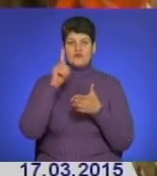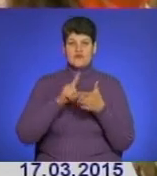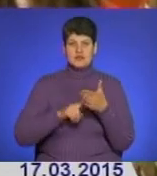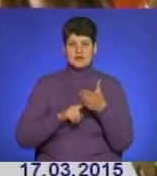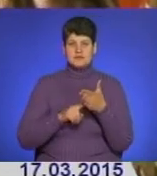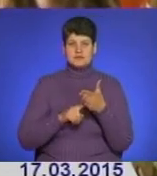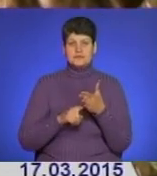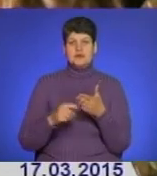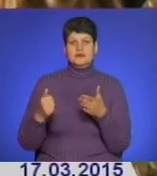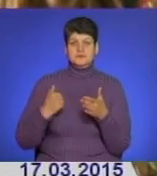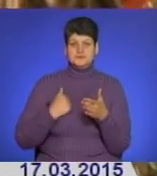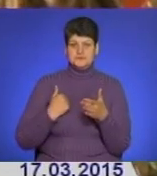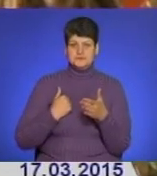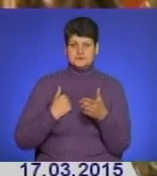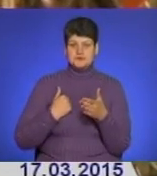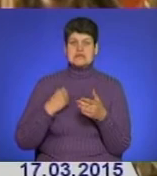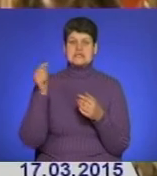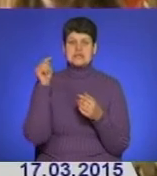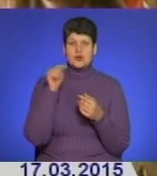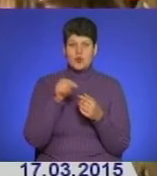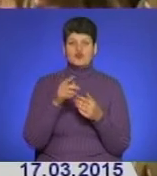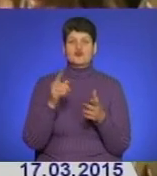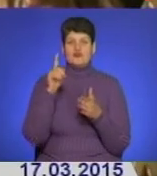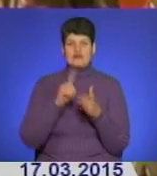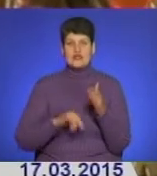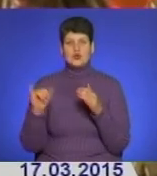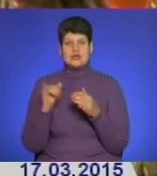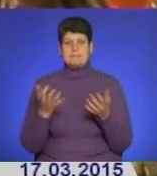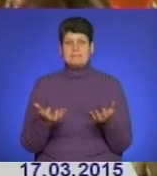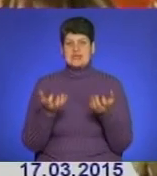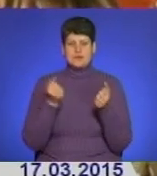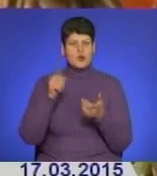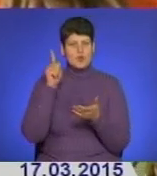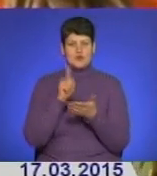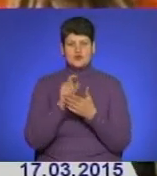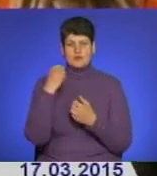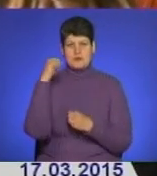Збройній Силі України з такою вірою і підтримкою Неборського переможення.